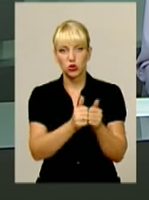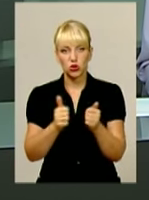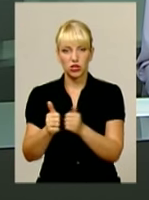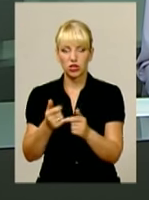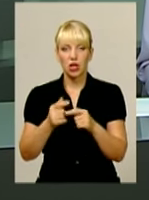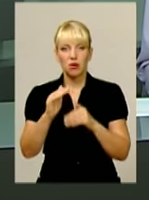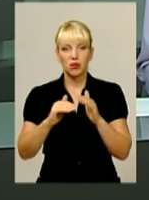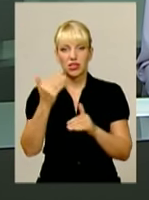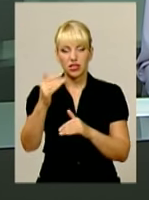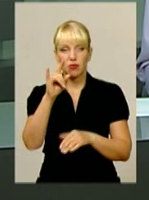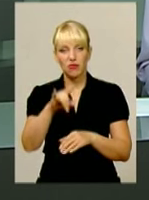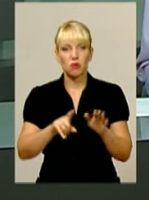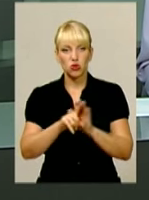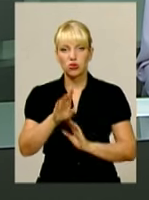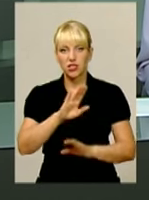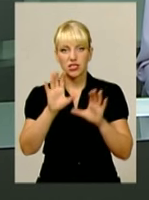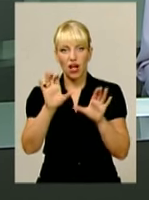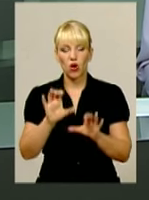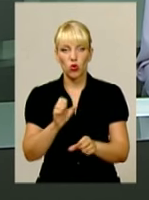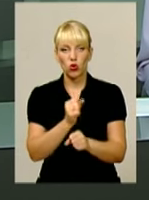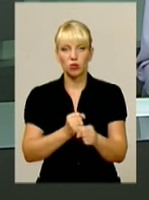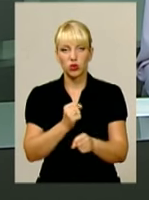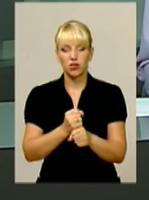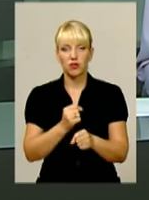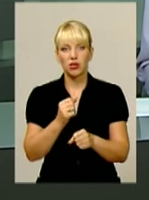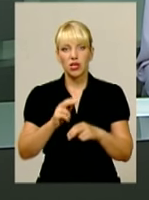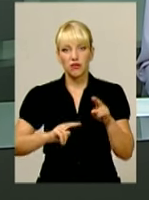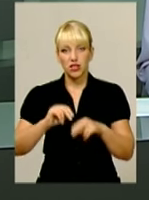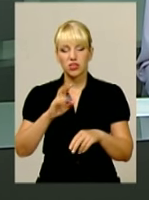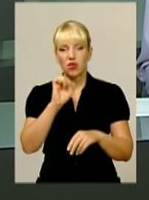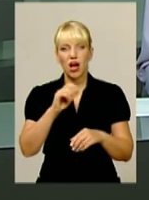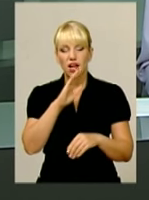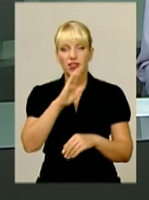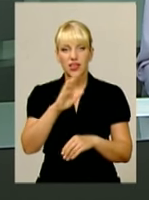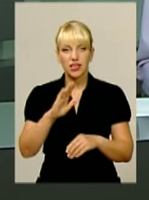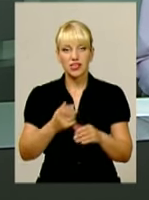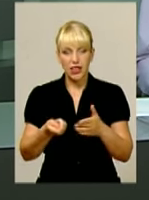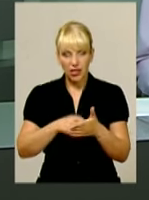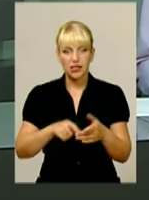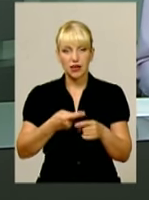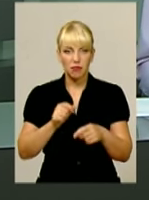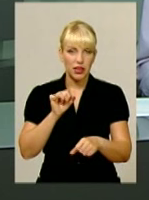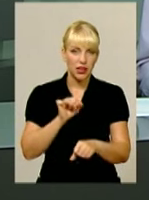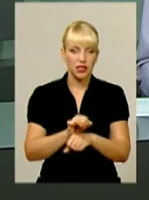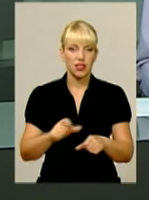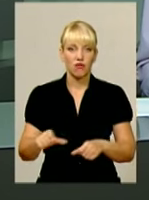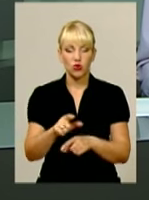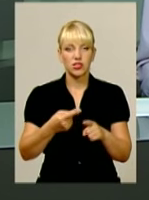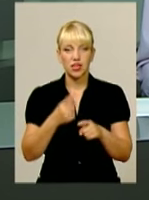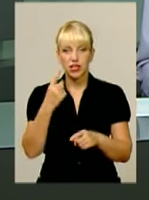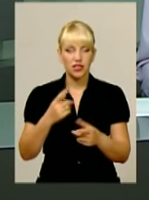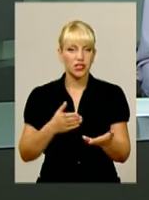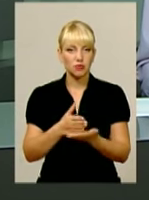вікнами розпочалось незаконне будівництво. А перекриття вулиці – це поки що єдиний дієвий спосіб привернути увагу влади до